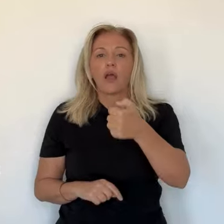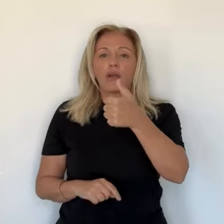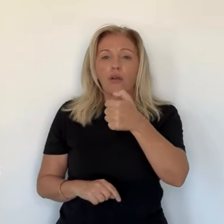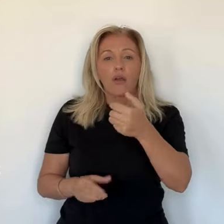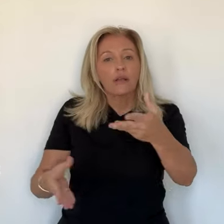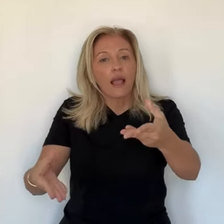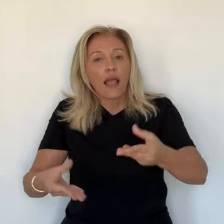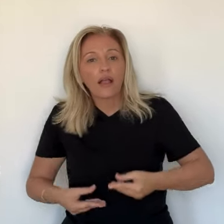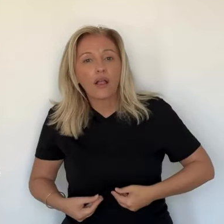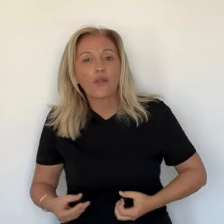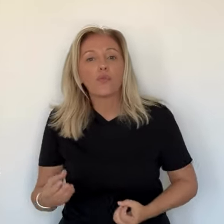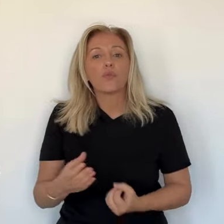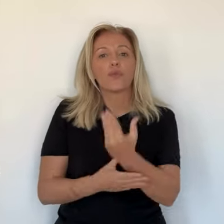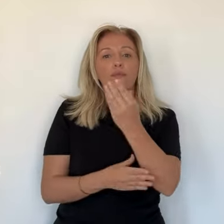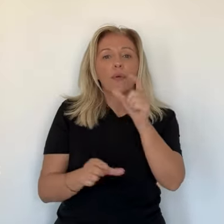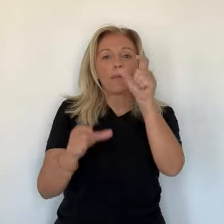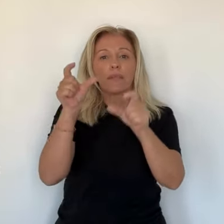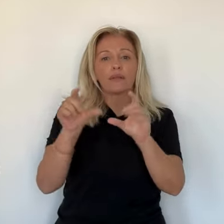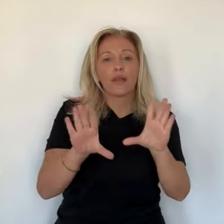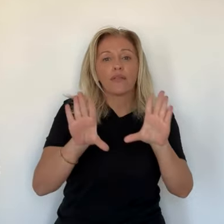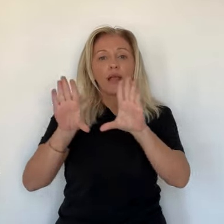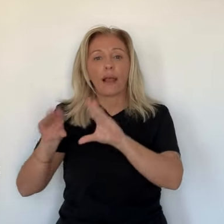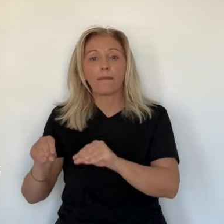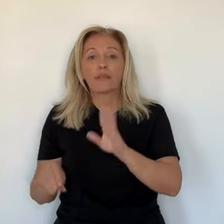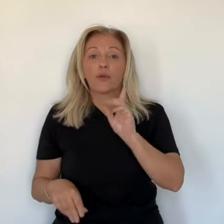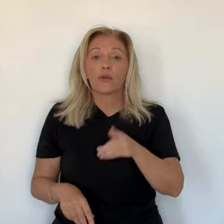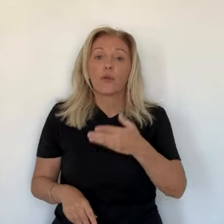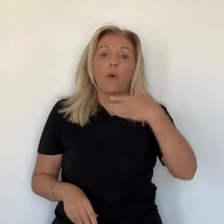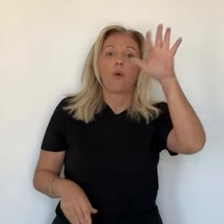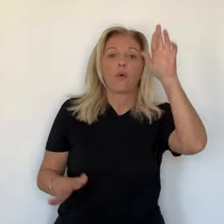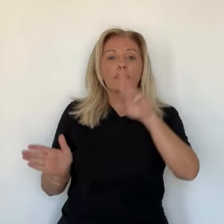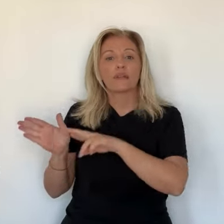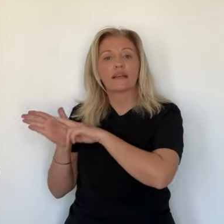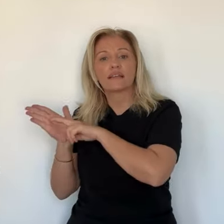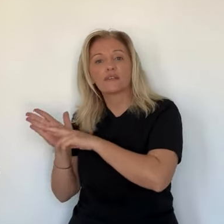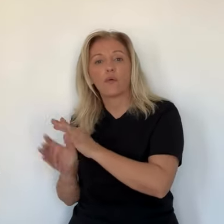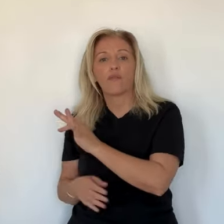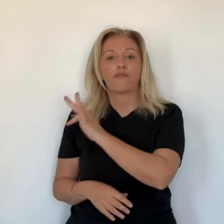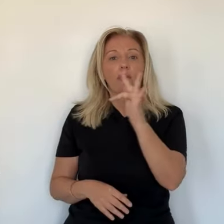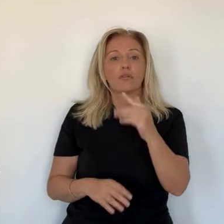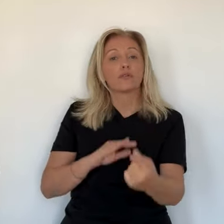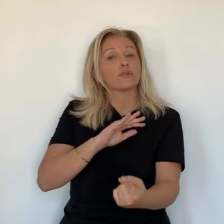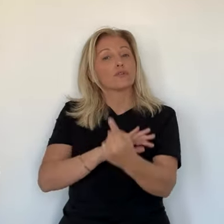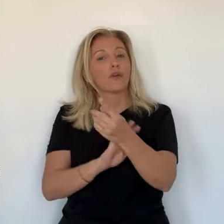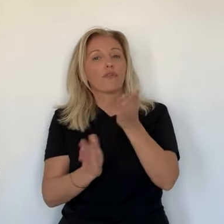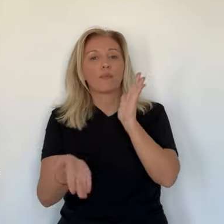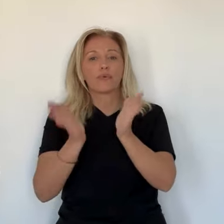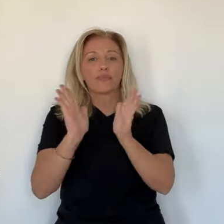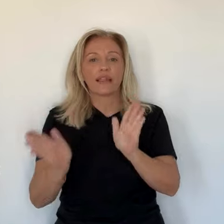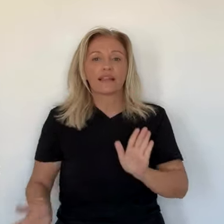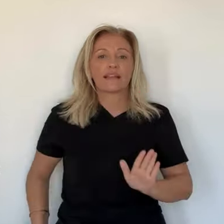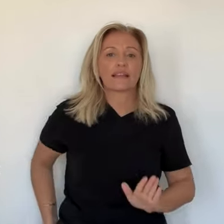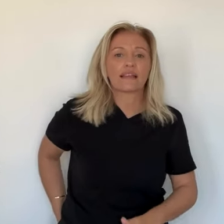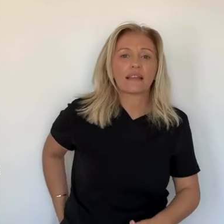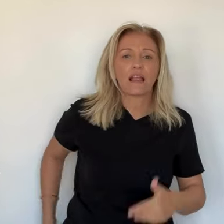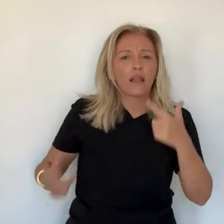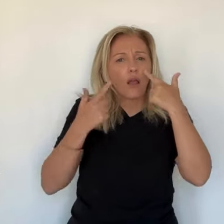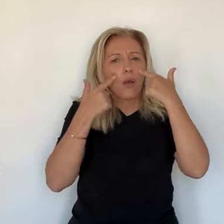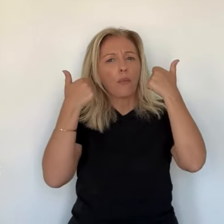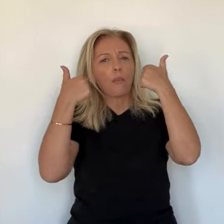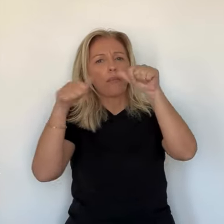Le solde migratoire reste le plus important de toutes les régions de France métropolitaine. Ça, il a aucun doute, même de toutes les régions de France, à part peut-être la Guyane.